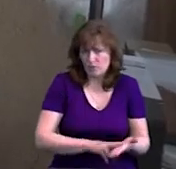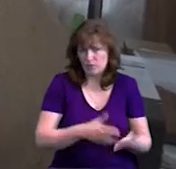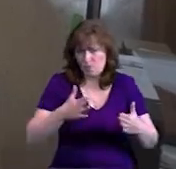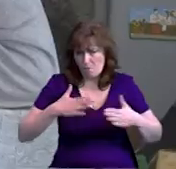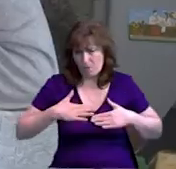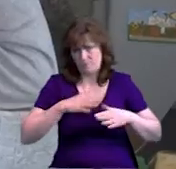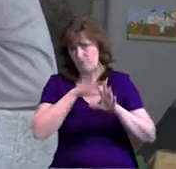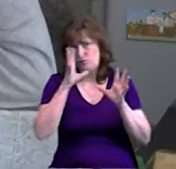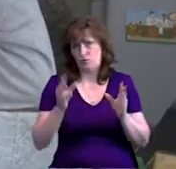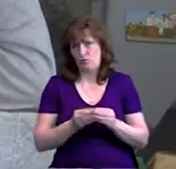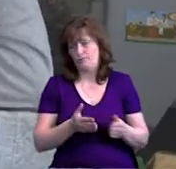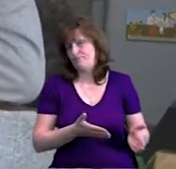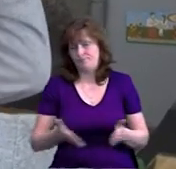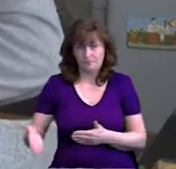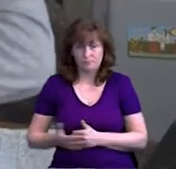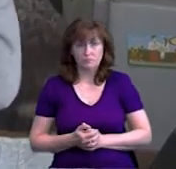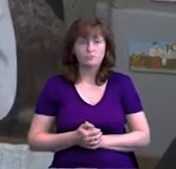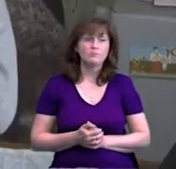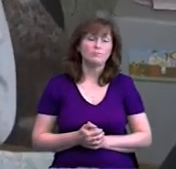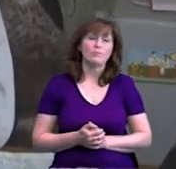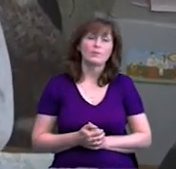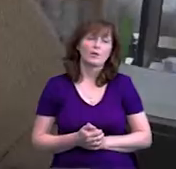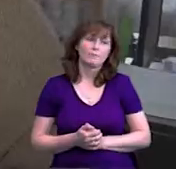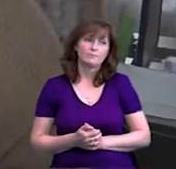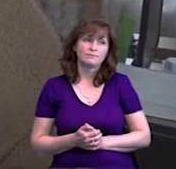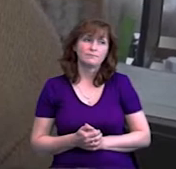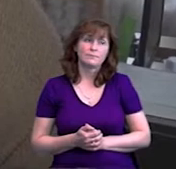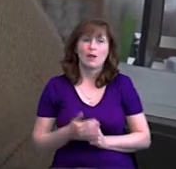робимо. Перераховує, за чим люди їздять до рецентру.